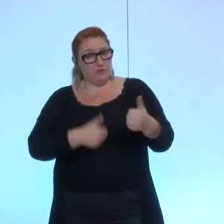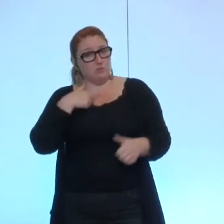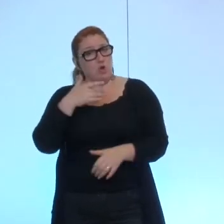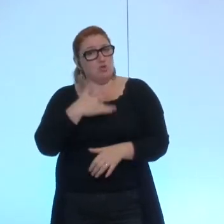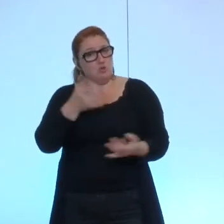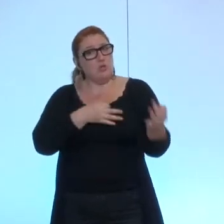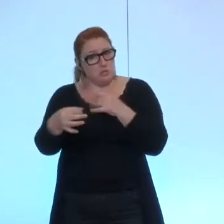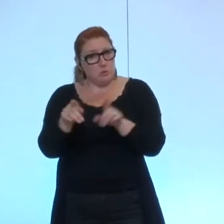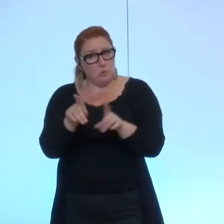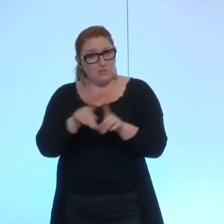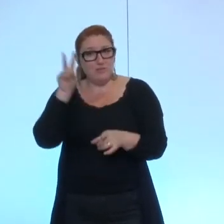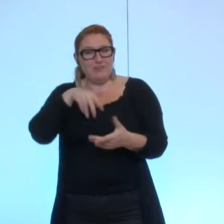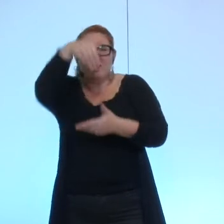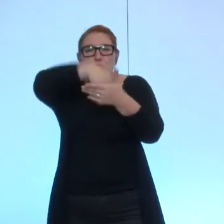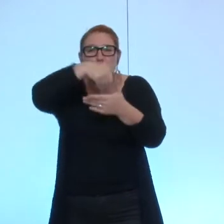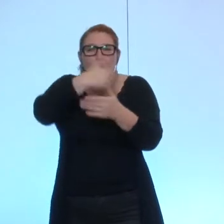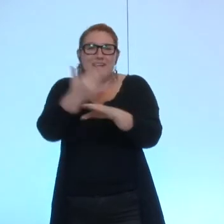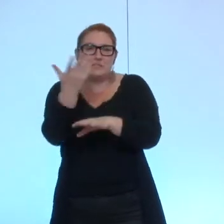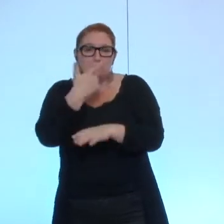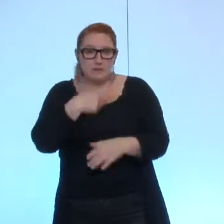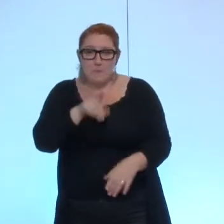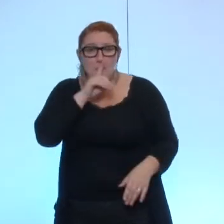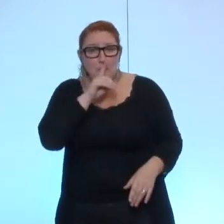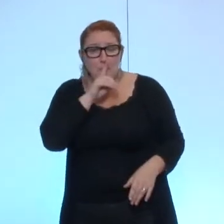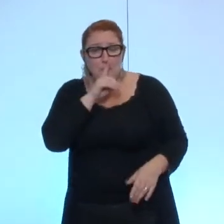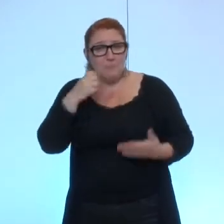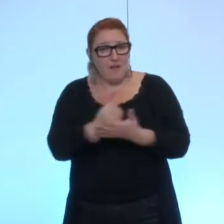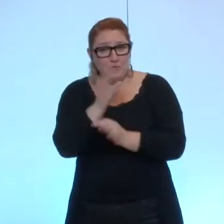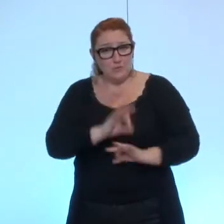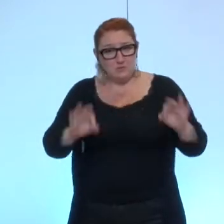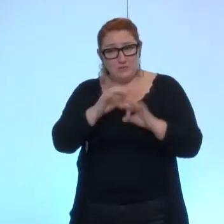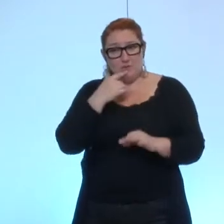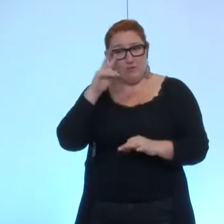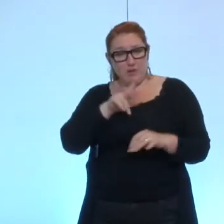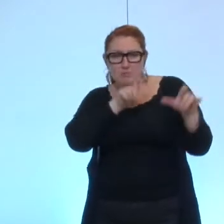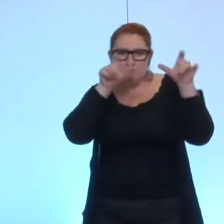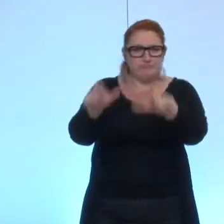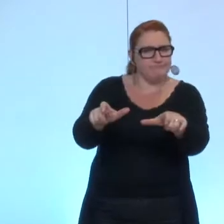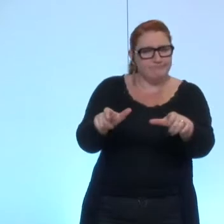le contenu de ce qui se passe. Donc, ce n pas simple à encadrer.